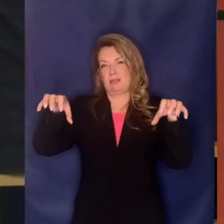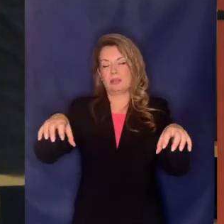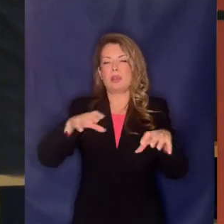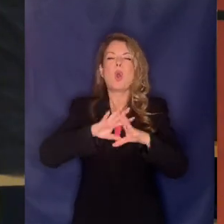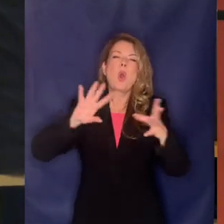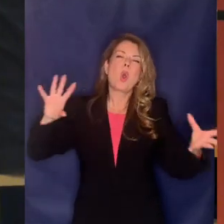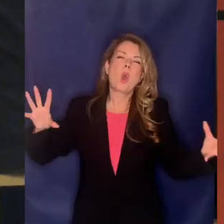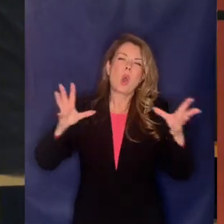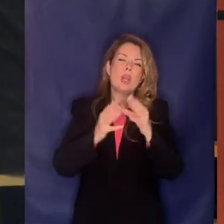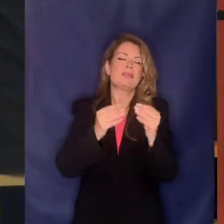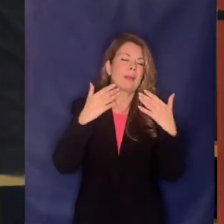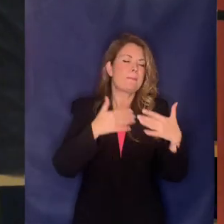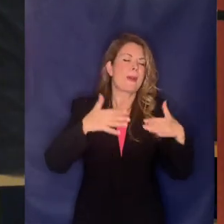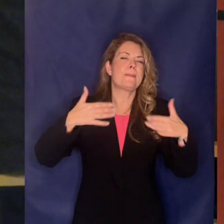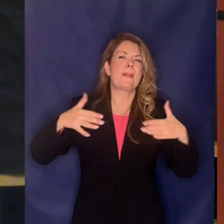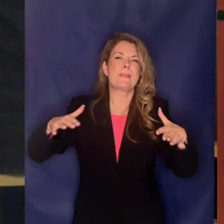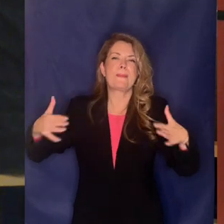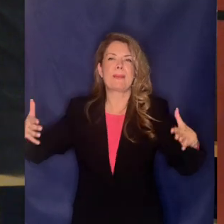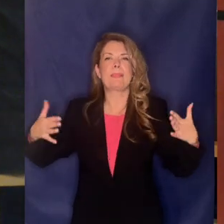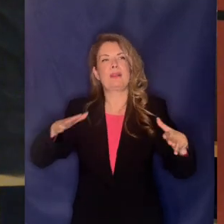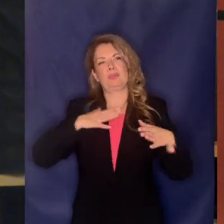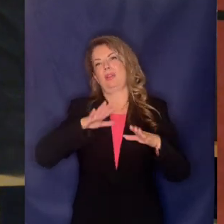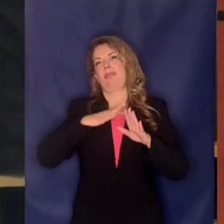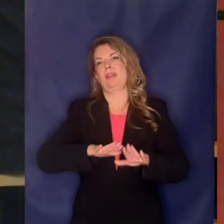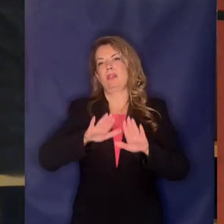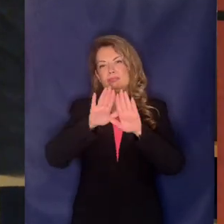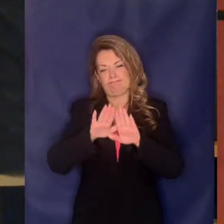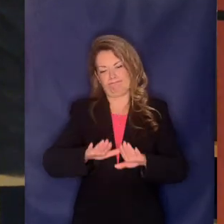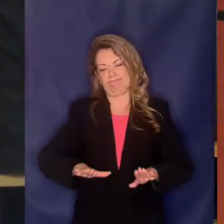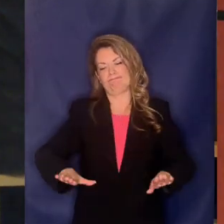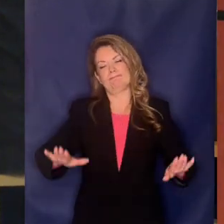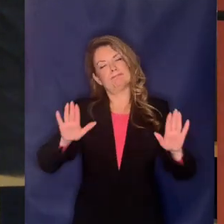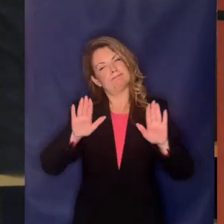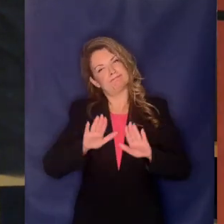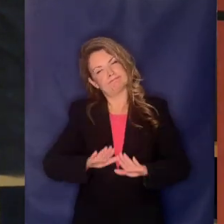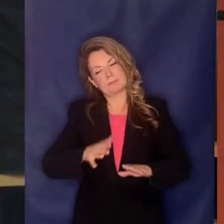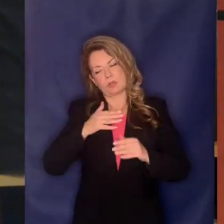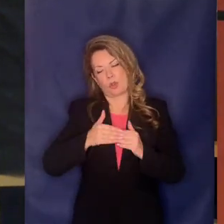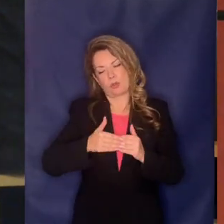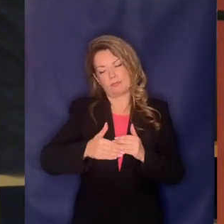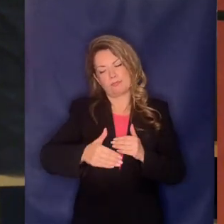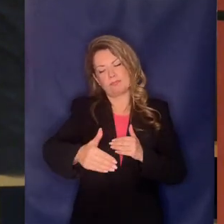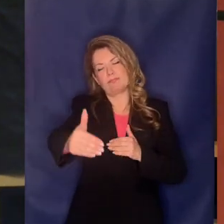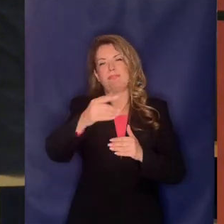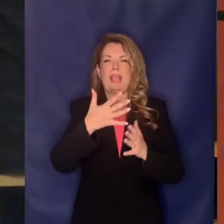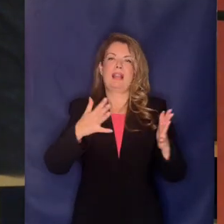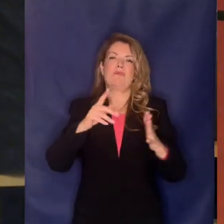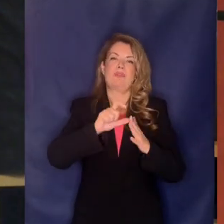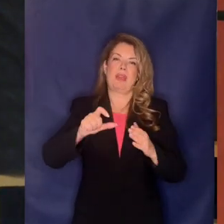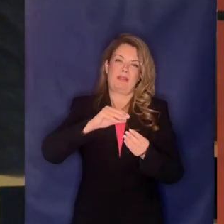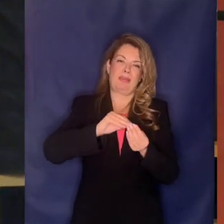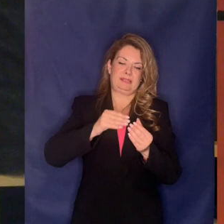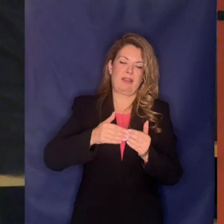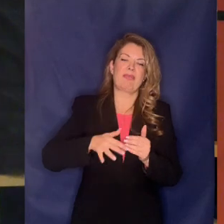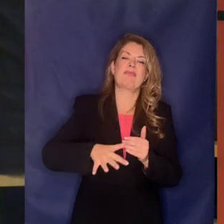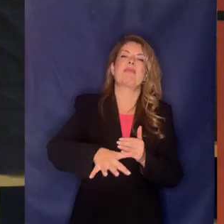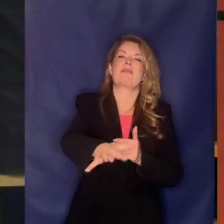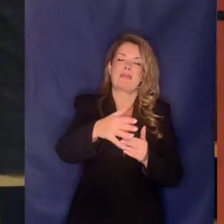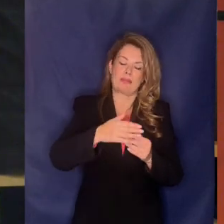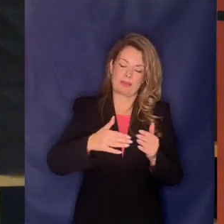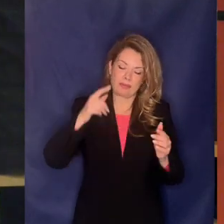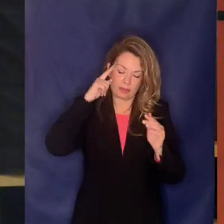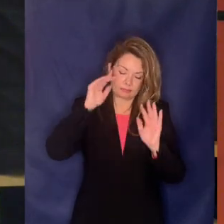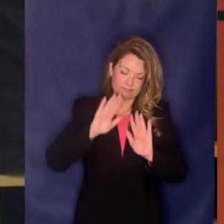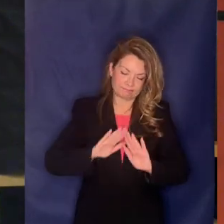τα γεγονότα για να είμαι στο πνεύμα καταλλαγής της μεγάλης εβδομάδας και περίσκεψης και να είμαι ευγενική τουλάχιστον